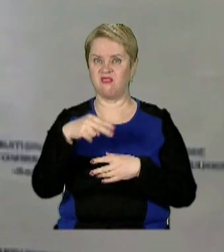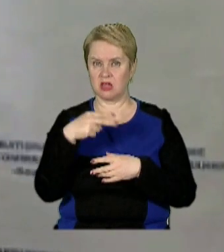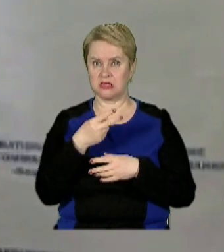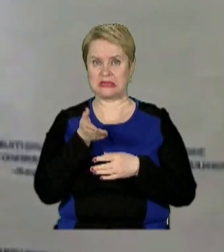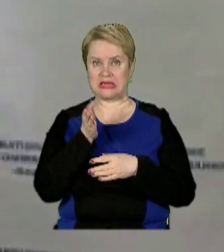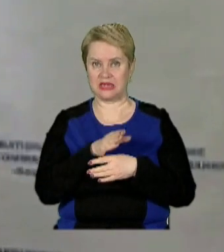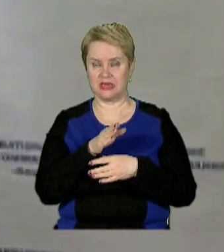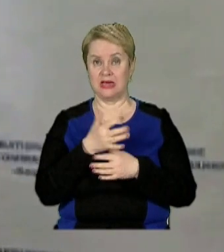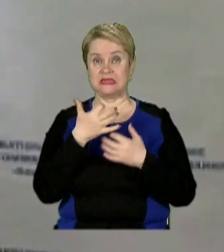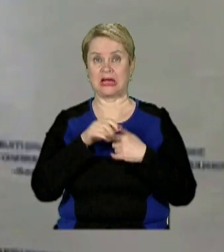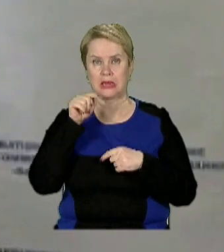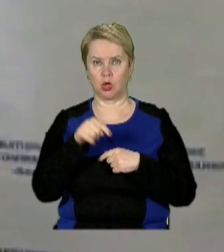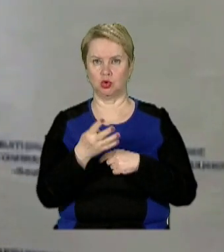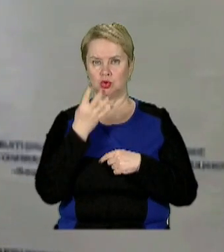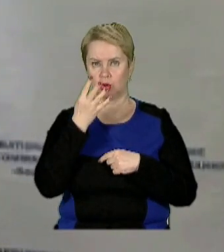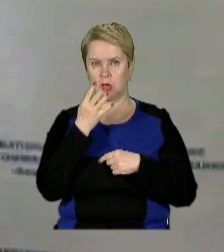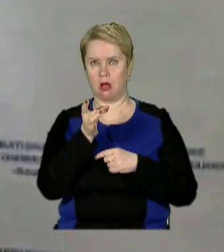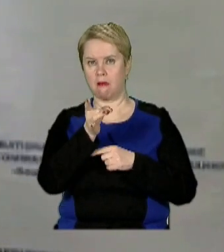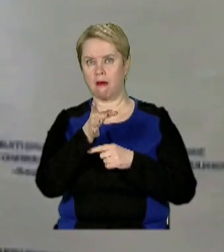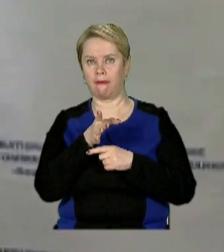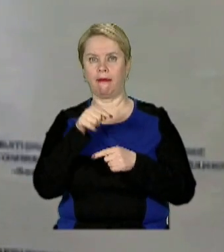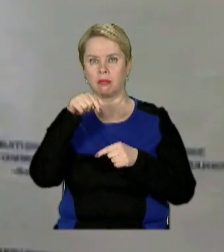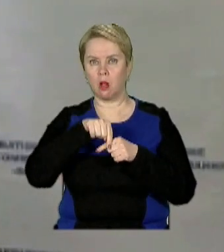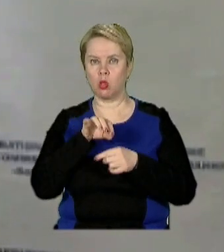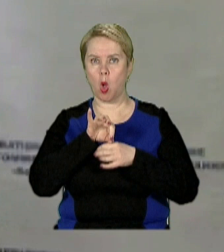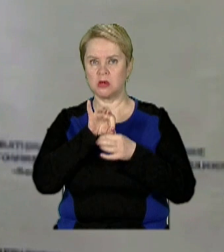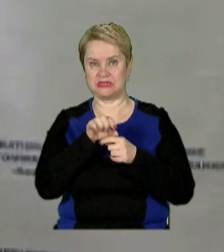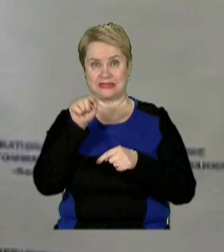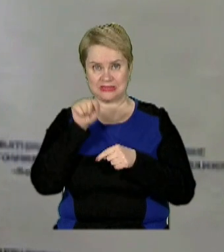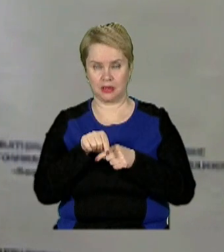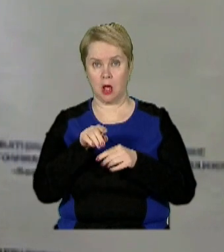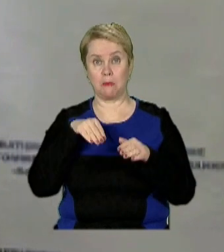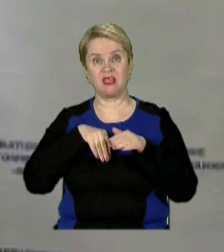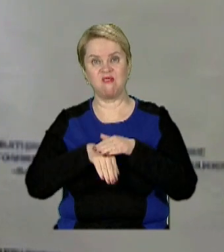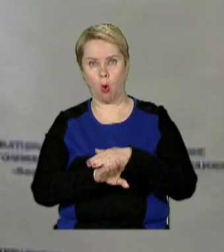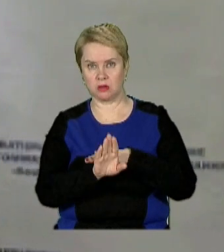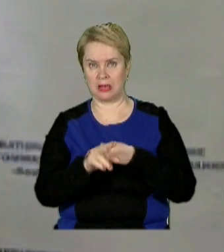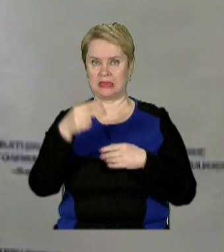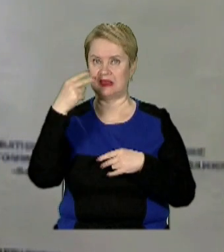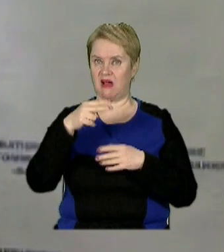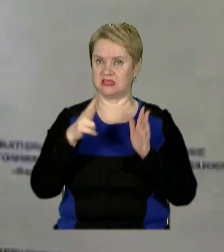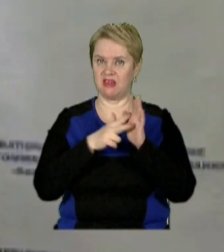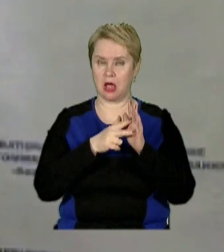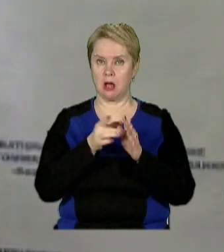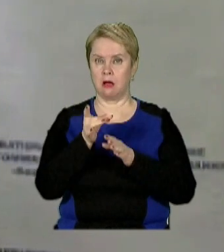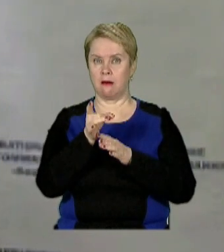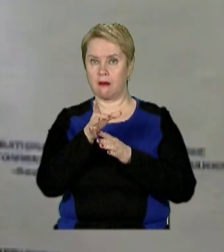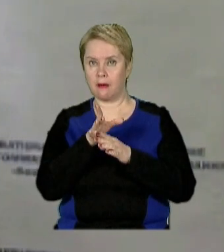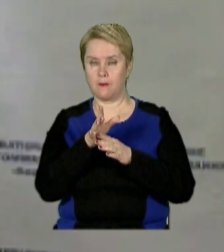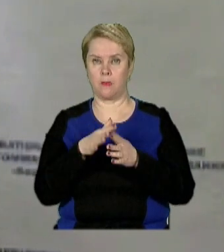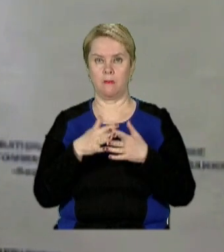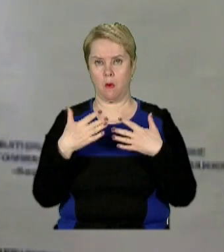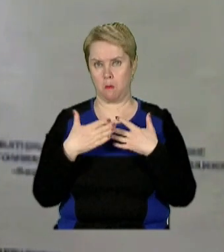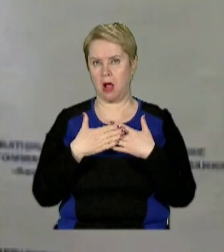одиниць, серед яких чотири ракетно-носії. Один з них підгодний. 28 ракет по